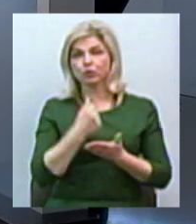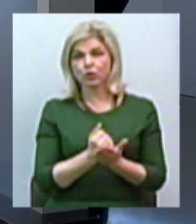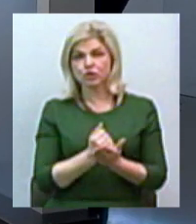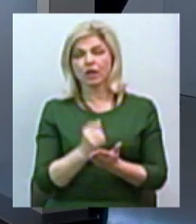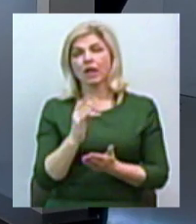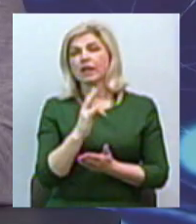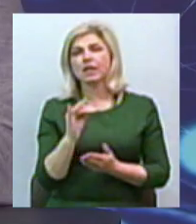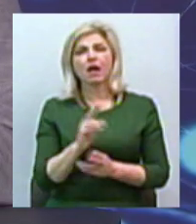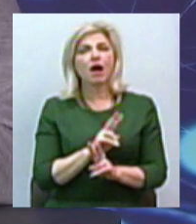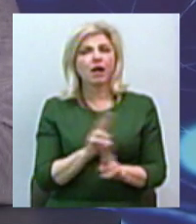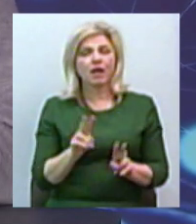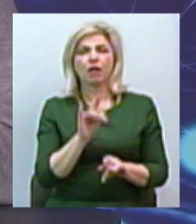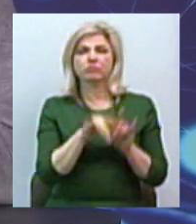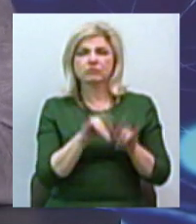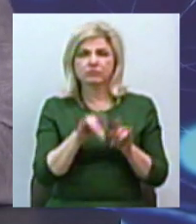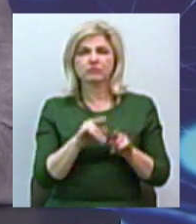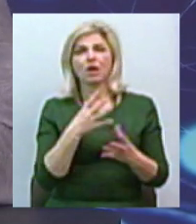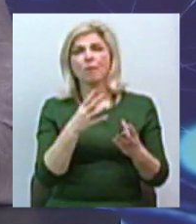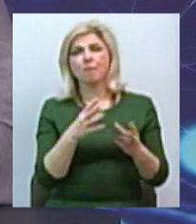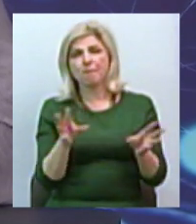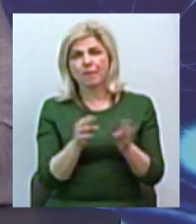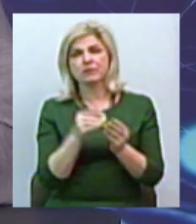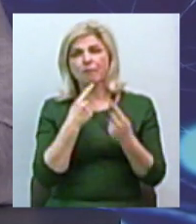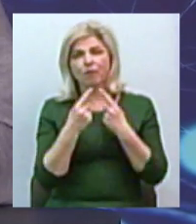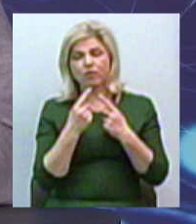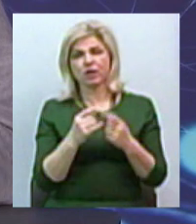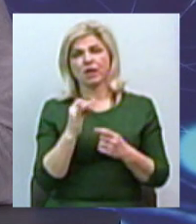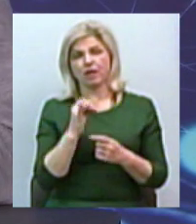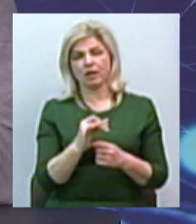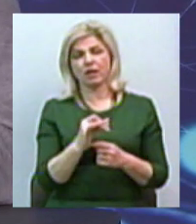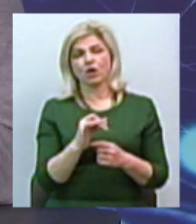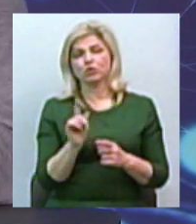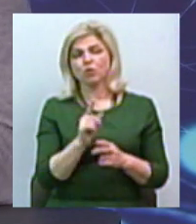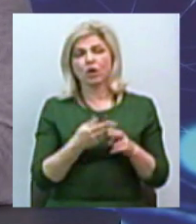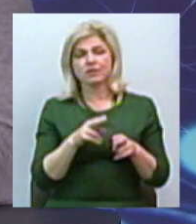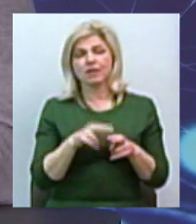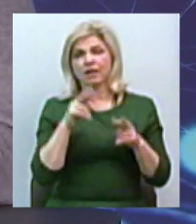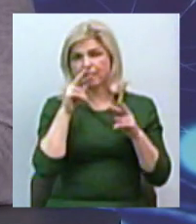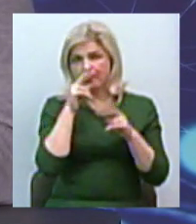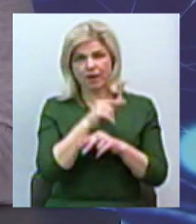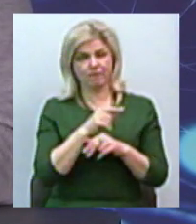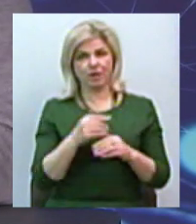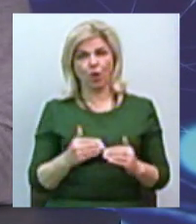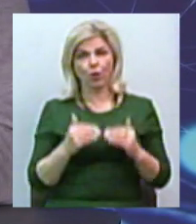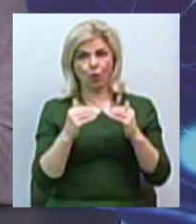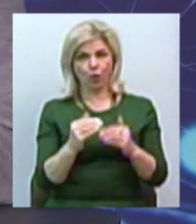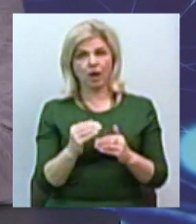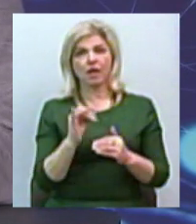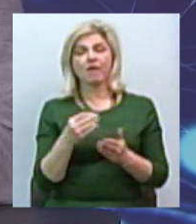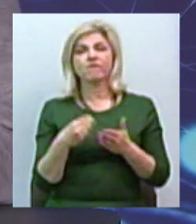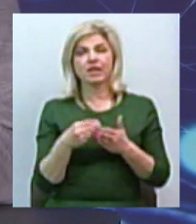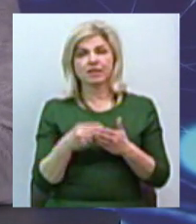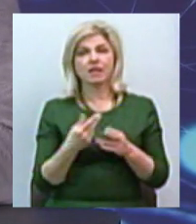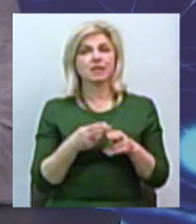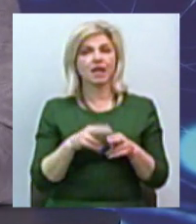намагання побесідуватися, жодні намагання переконати в тому, що це не зовсім вірний крок і фінанси, тощо